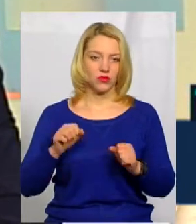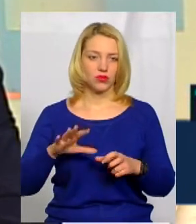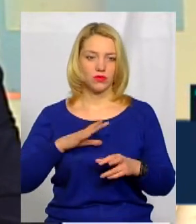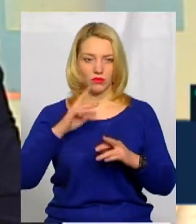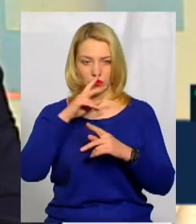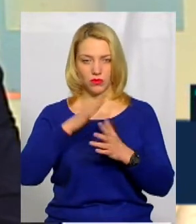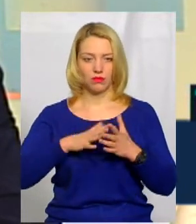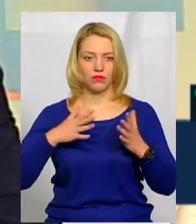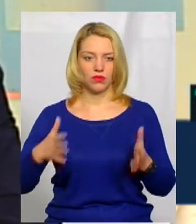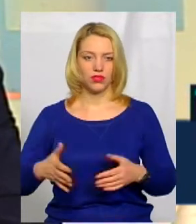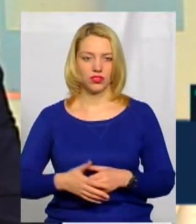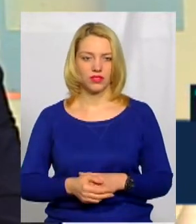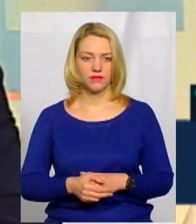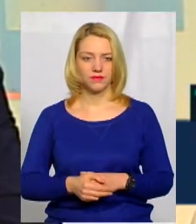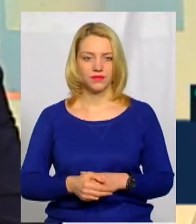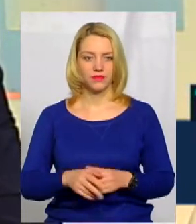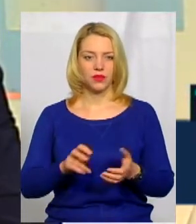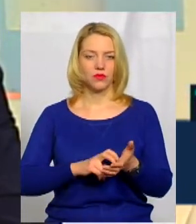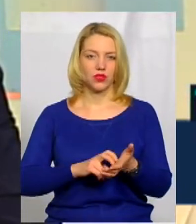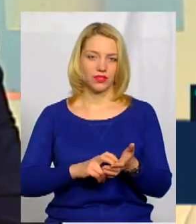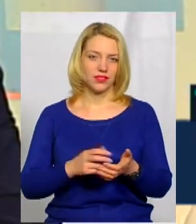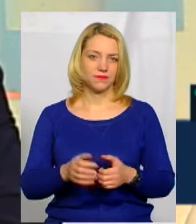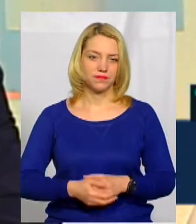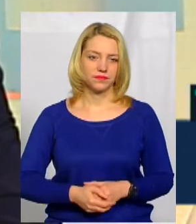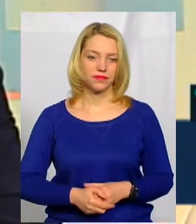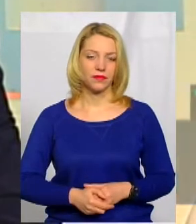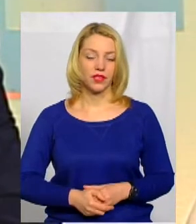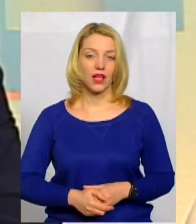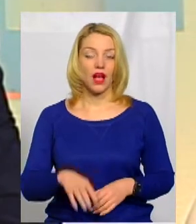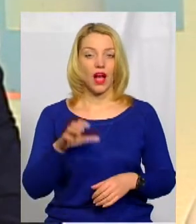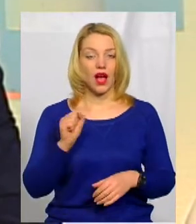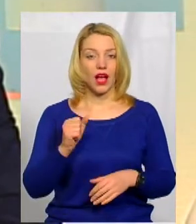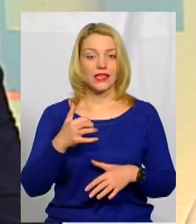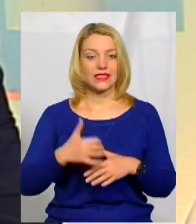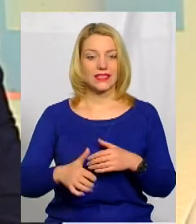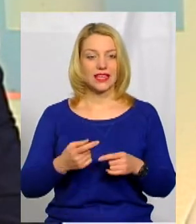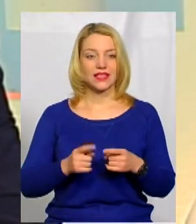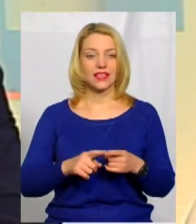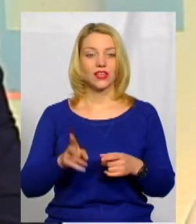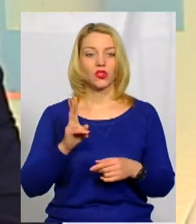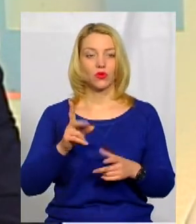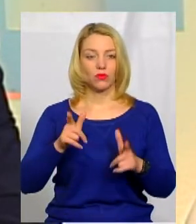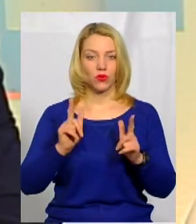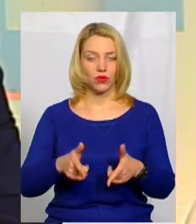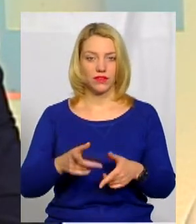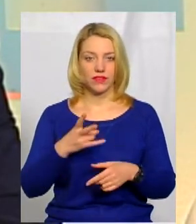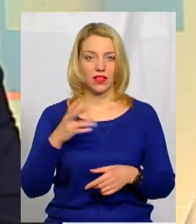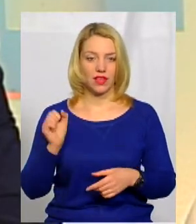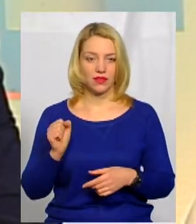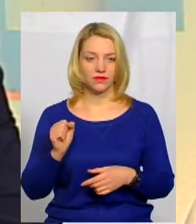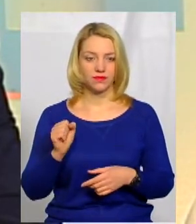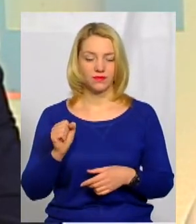помилок роблять. Зрозуміло, що вони так. А серед тих, хто погодився на